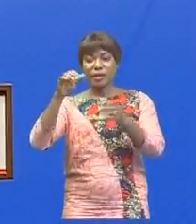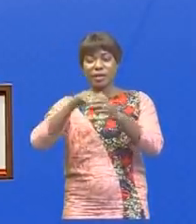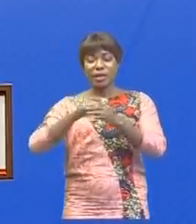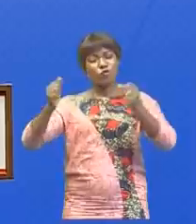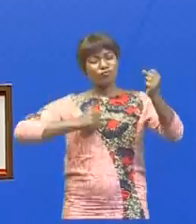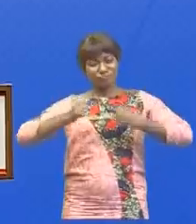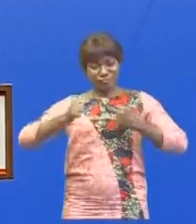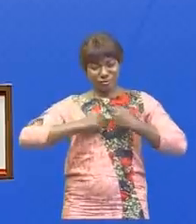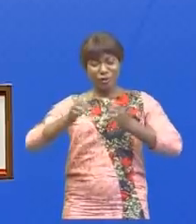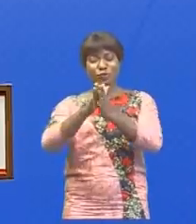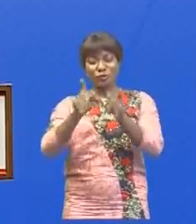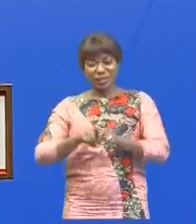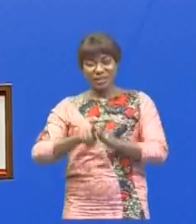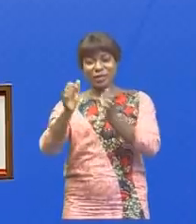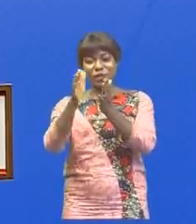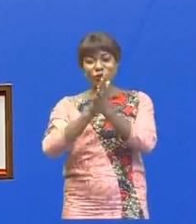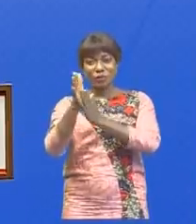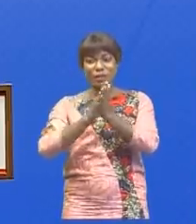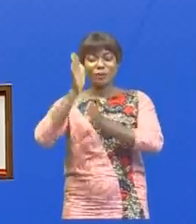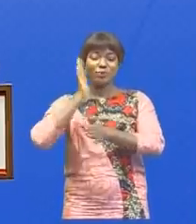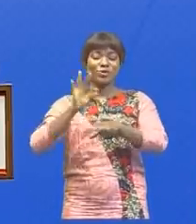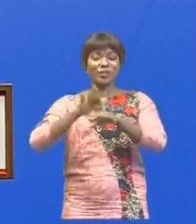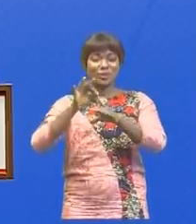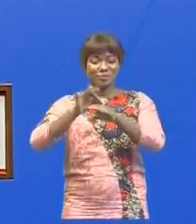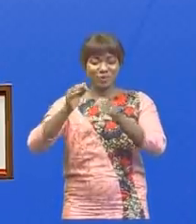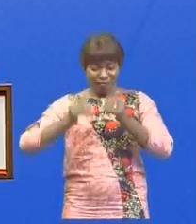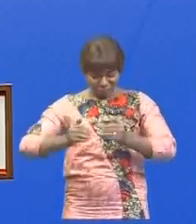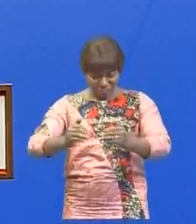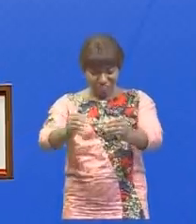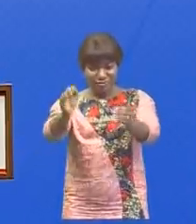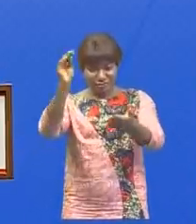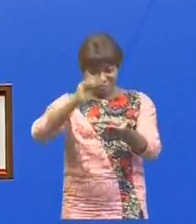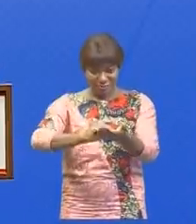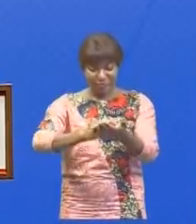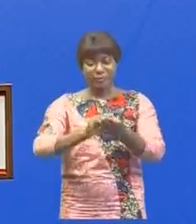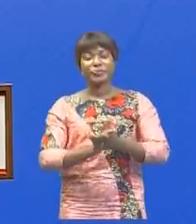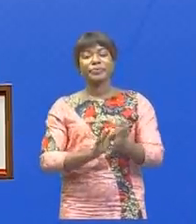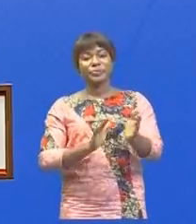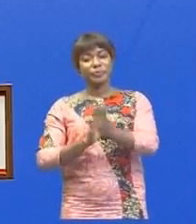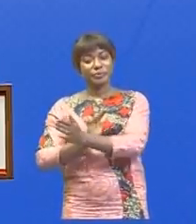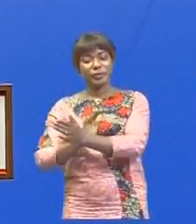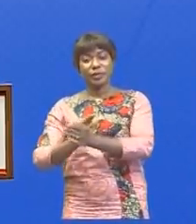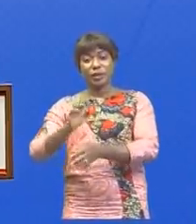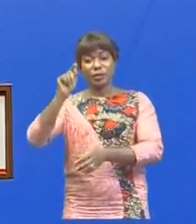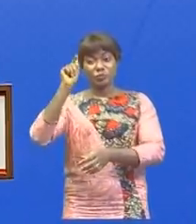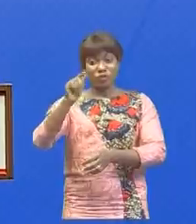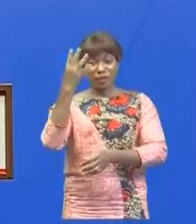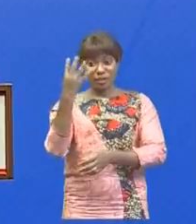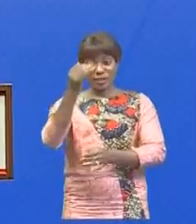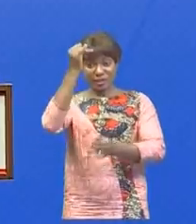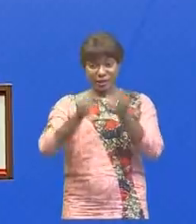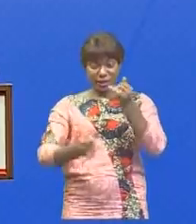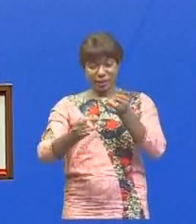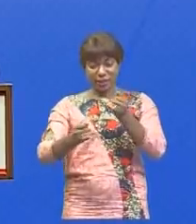Il leur a souhaité une bonne chance pour la suite de la compétition. 16. 4 et dernier